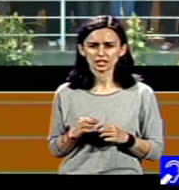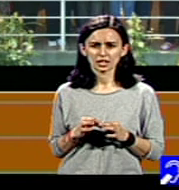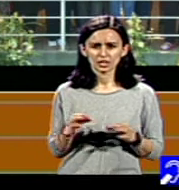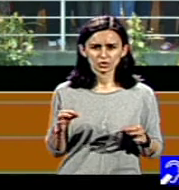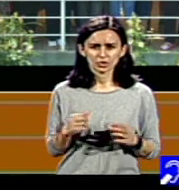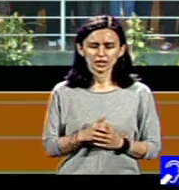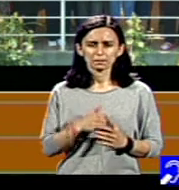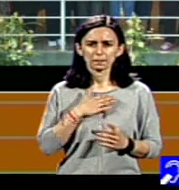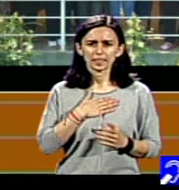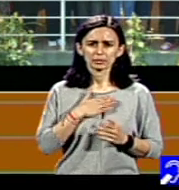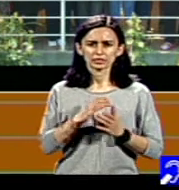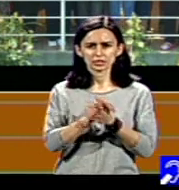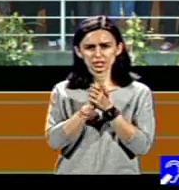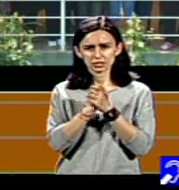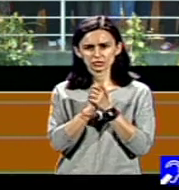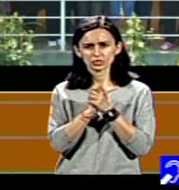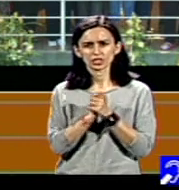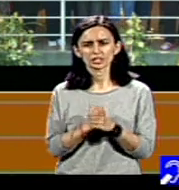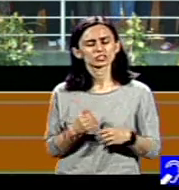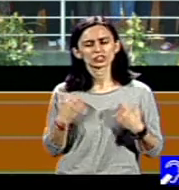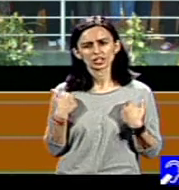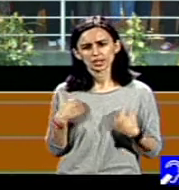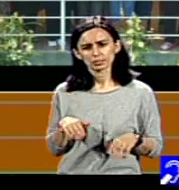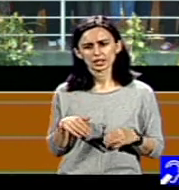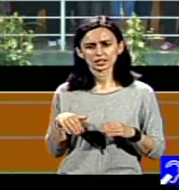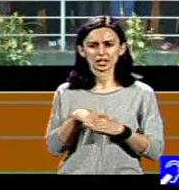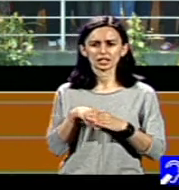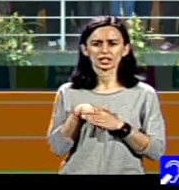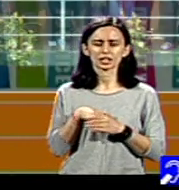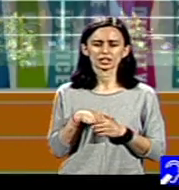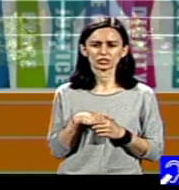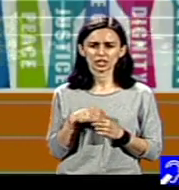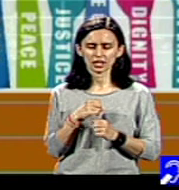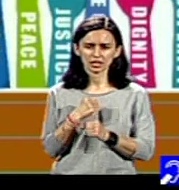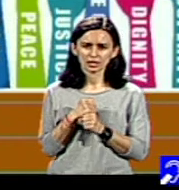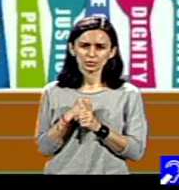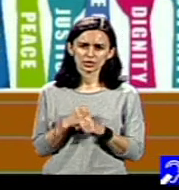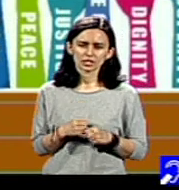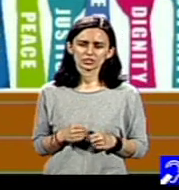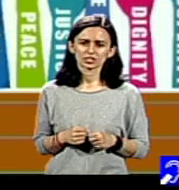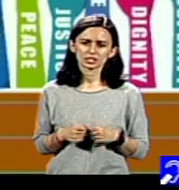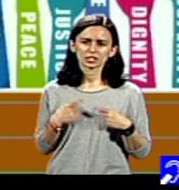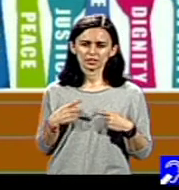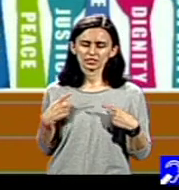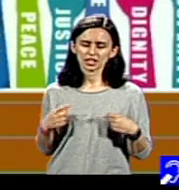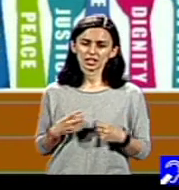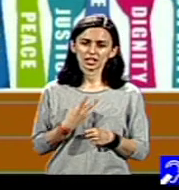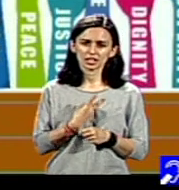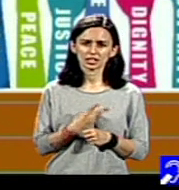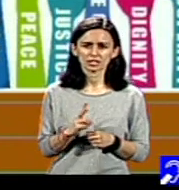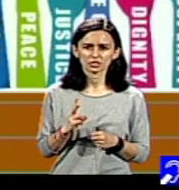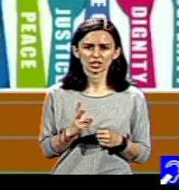Am avut și succes, am avut și eșec în angajarea în muncă și din fiecare eșec am încercat să